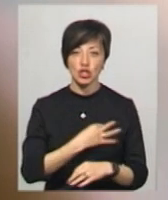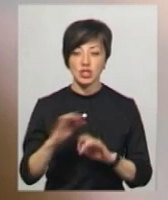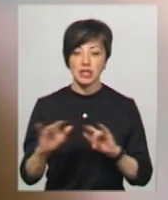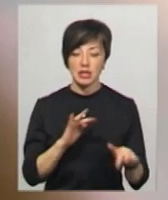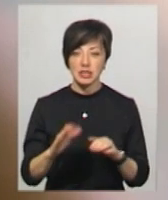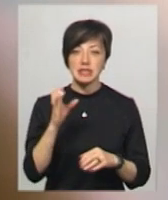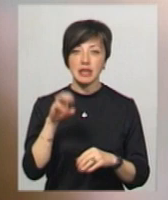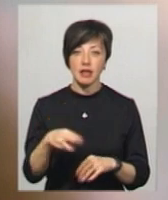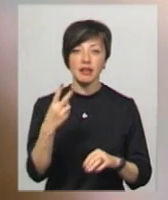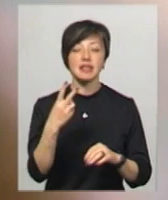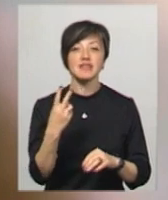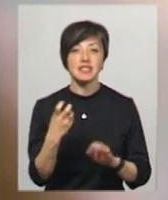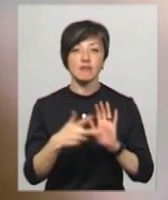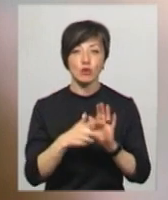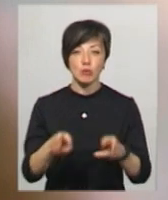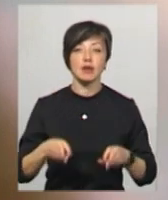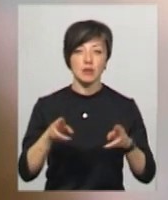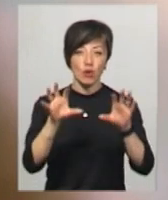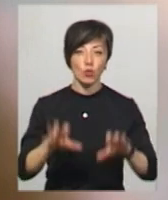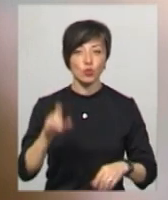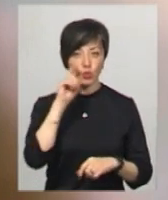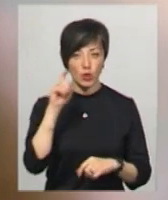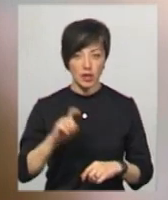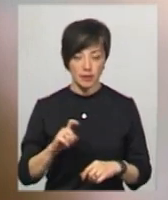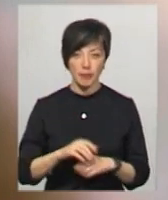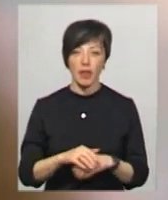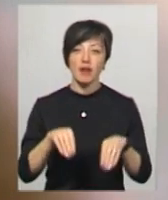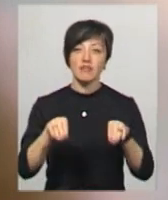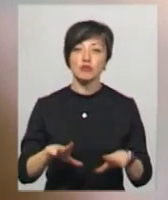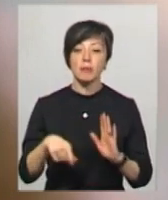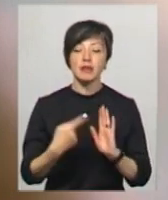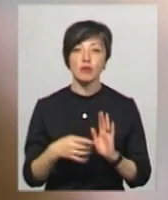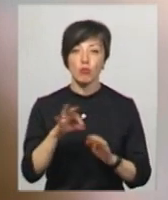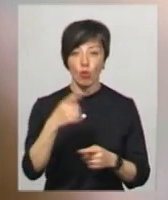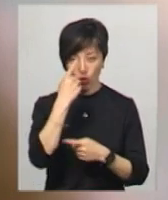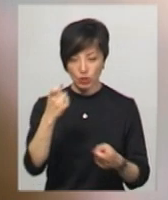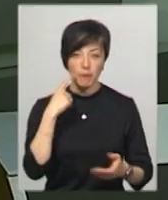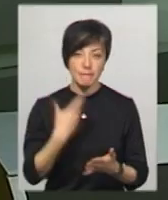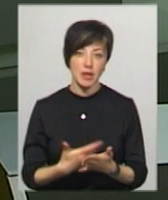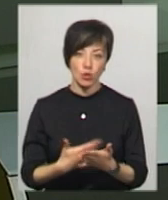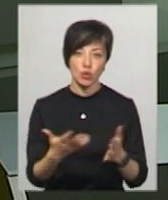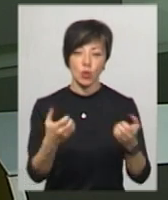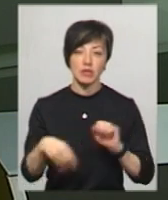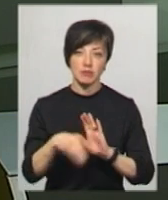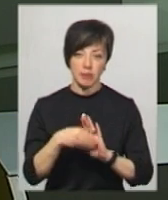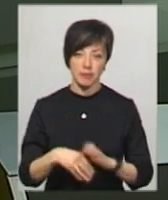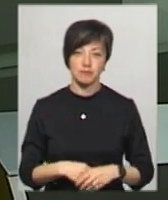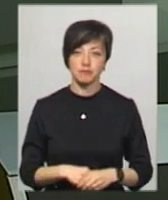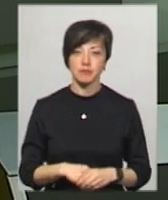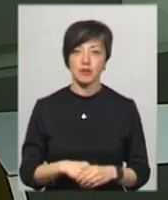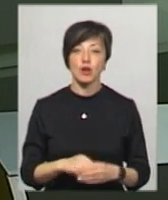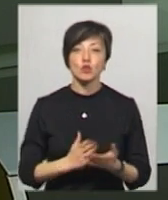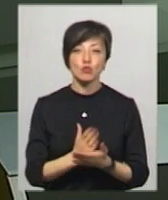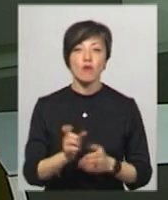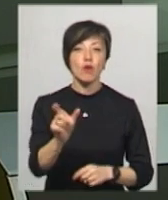порядку статті 208 Кримінального процесуального кодексу України. Вирішується питання про оголошення підозри в одержанні неправомірної вигоди